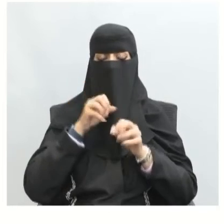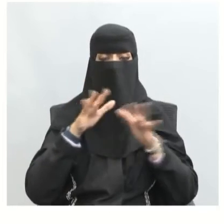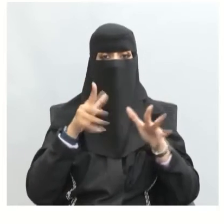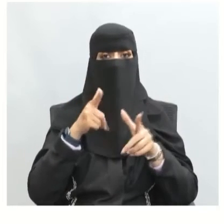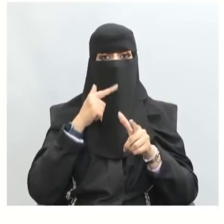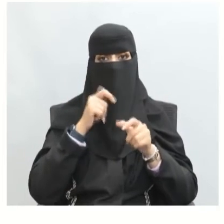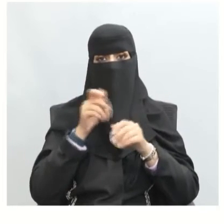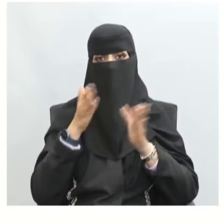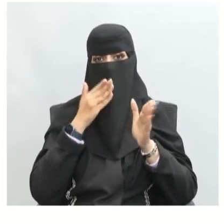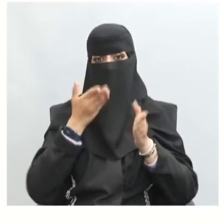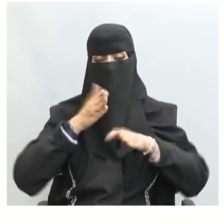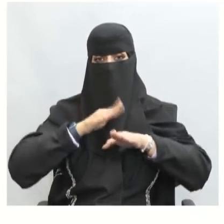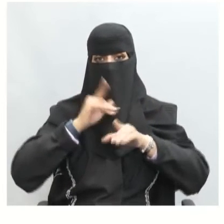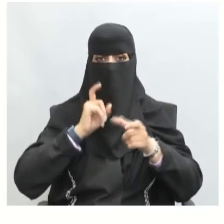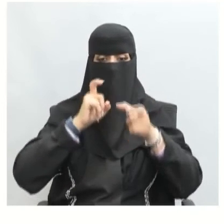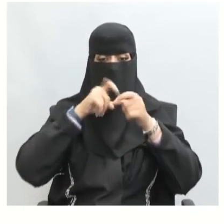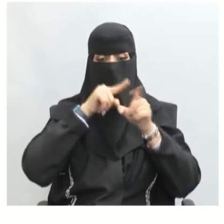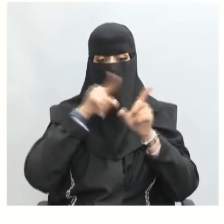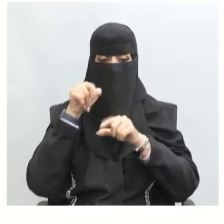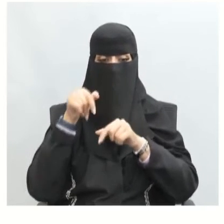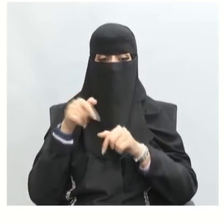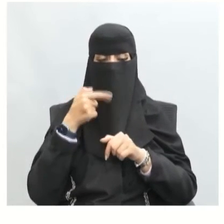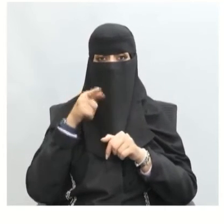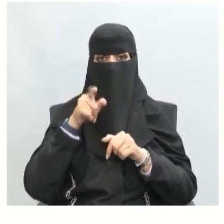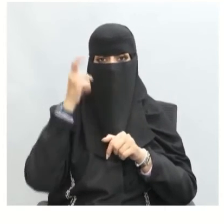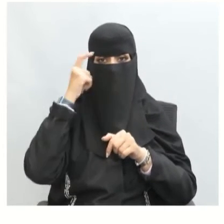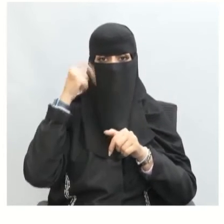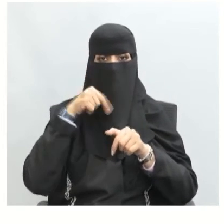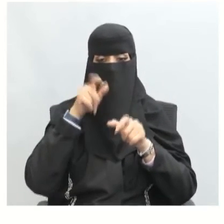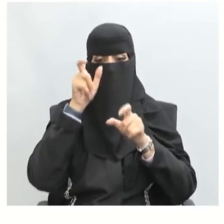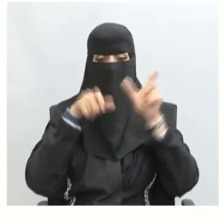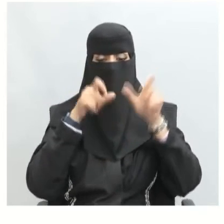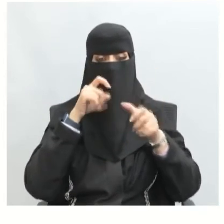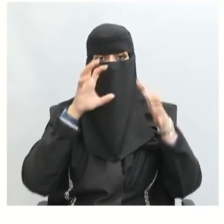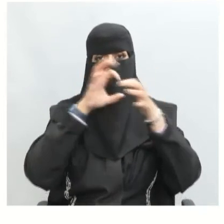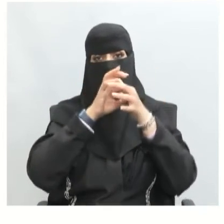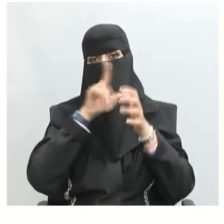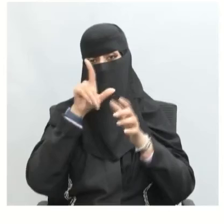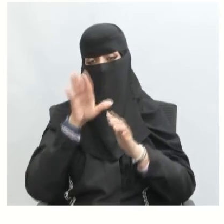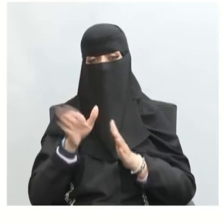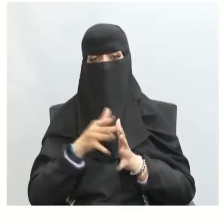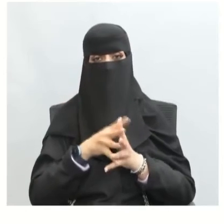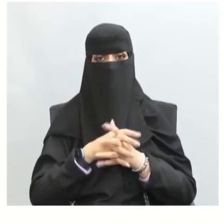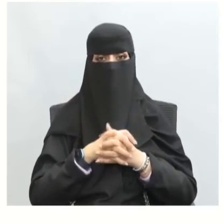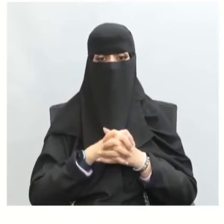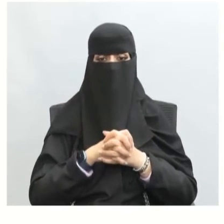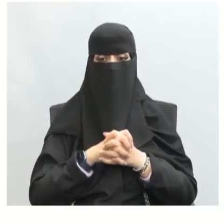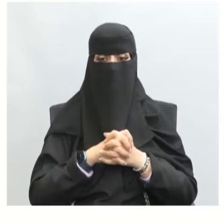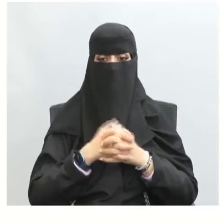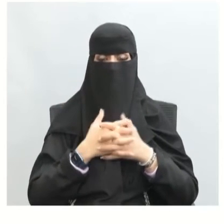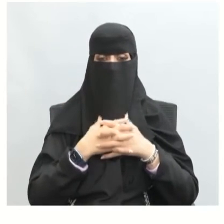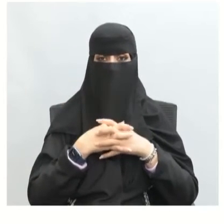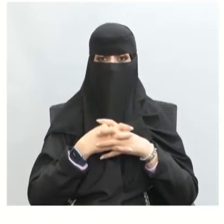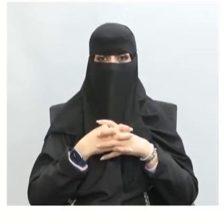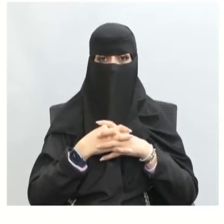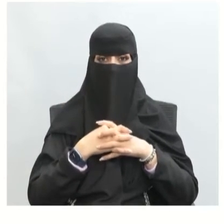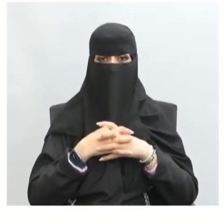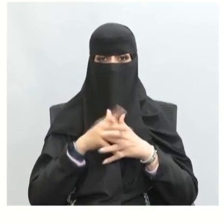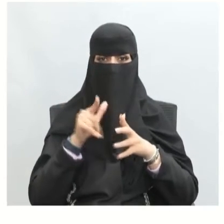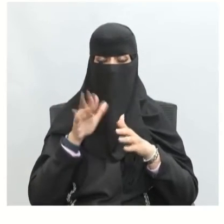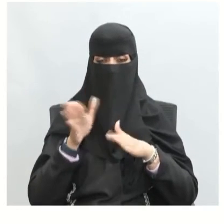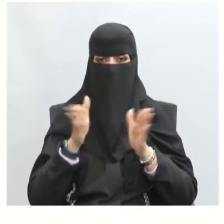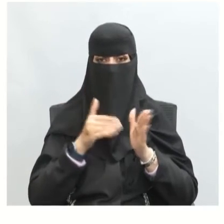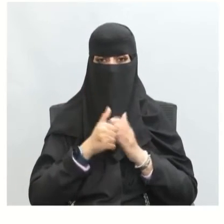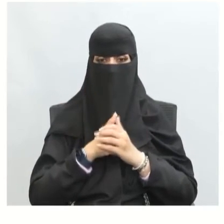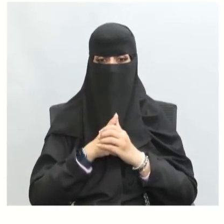الوعي وأيضا التوصل إليها ومعرفة الآراء المتعلقة بها إذن سيكون